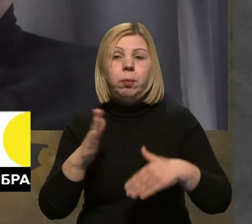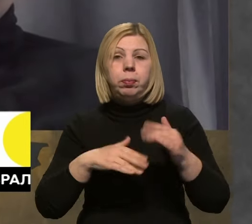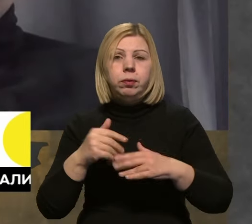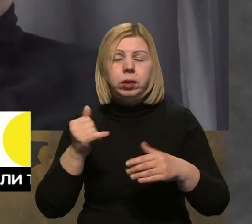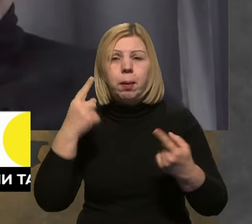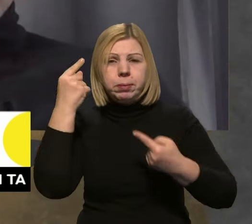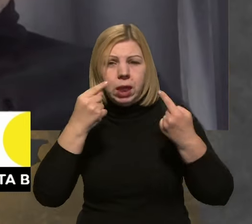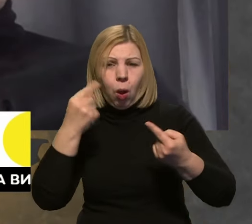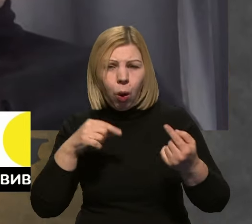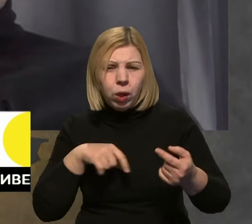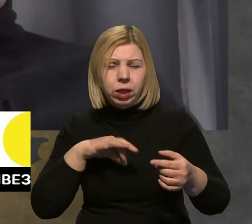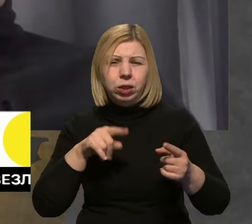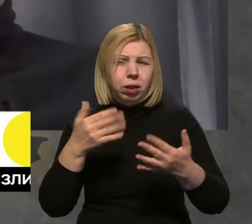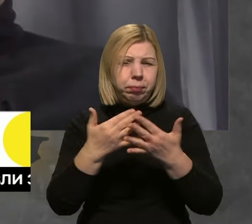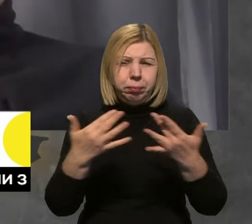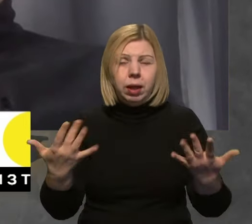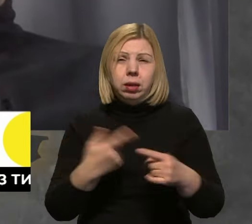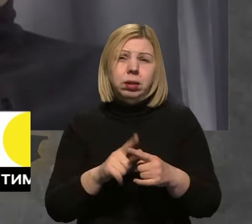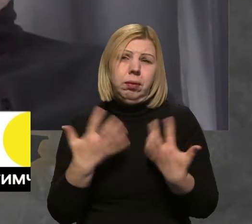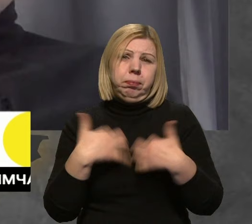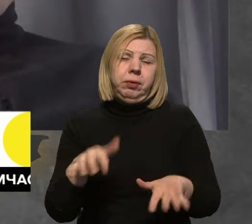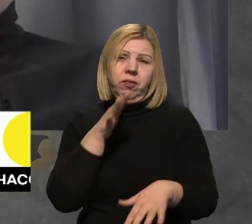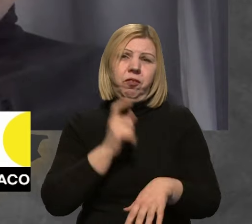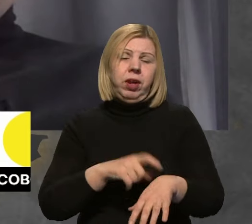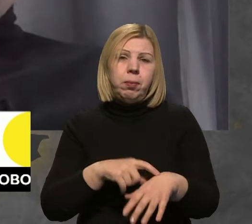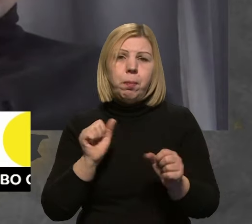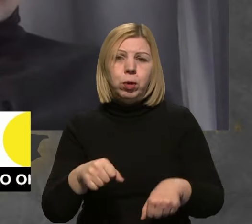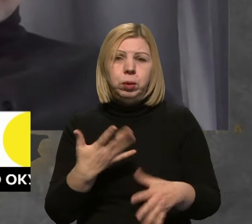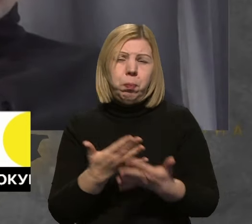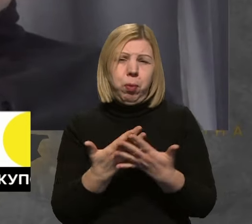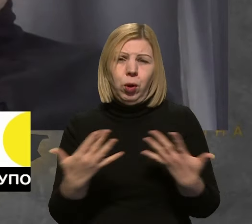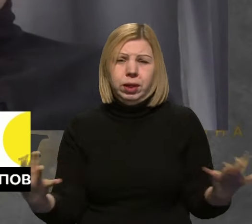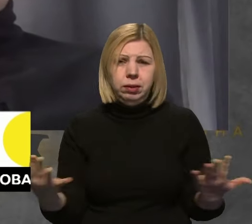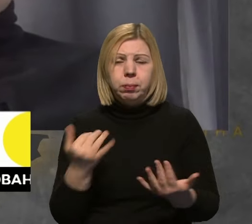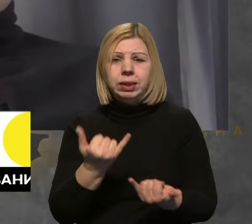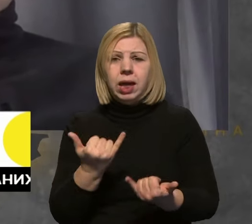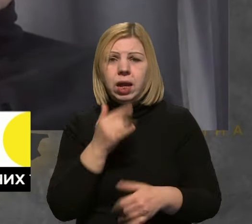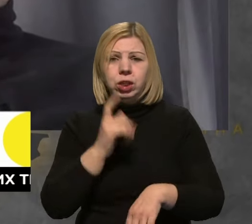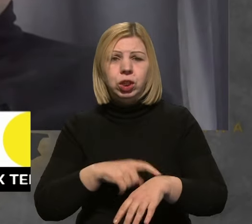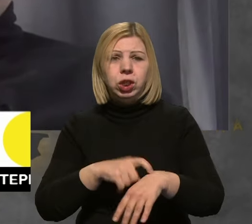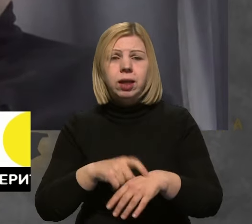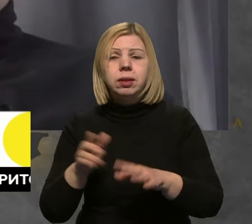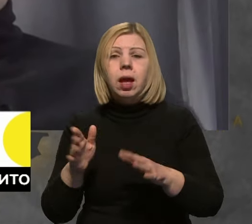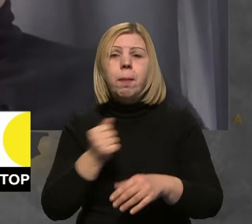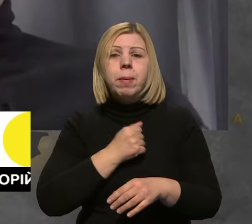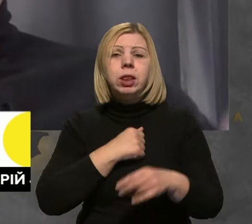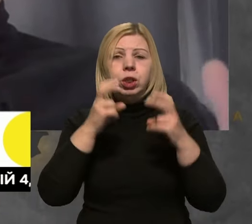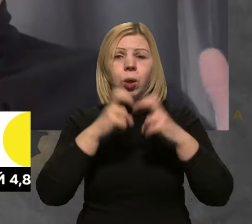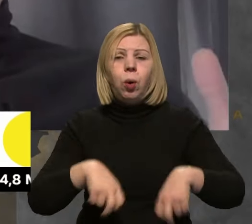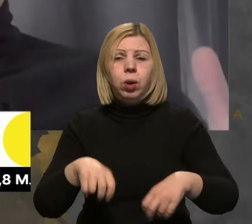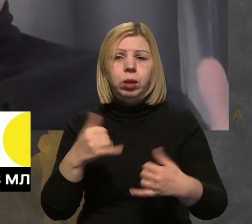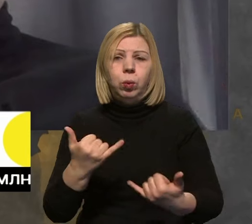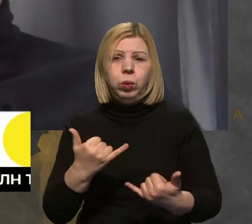-психологічний відбір. Це може займати по-різному, оскільки зараз час на проходження медичного огляду